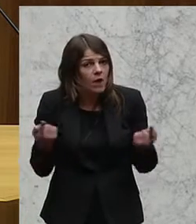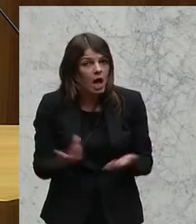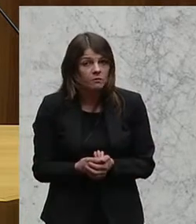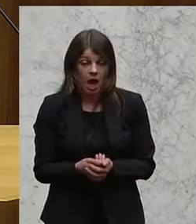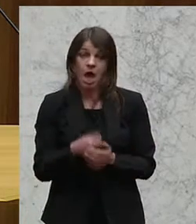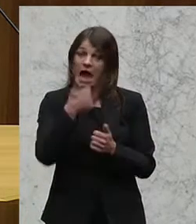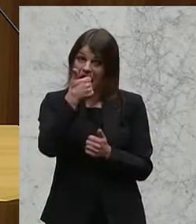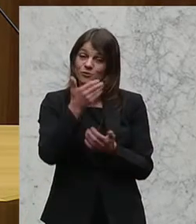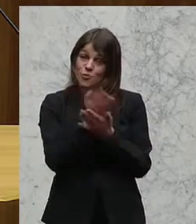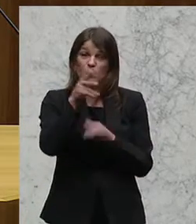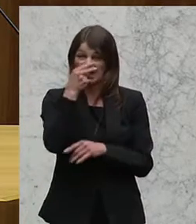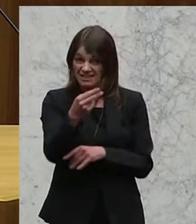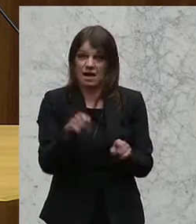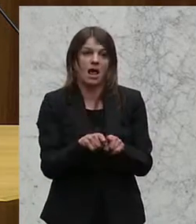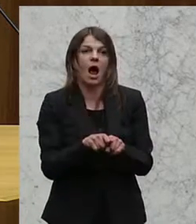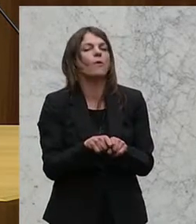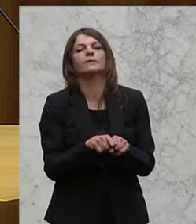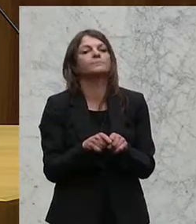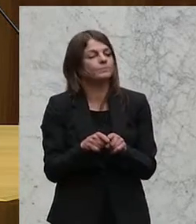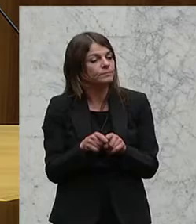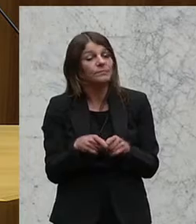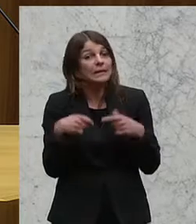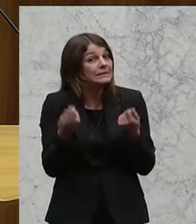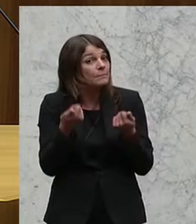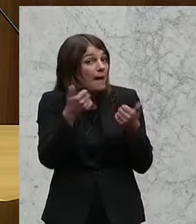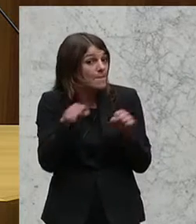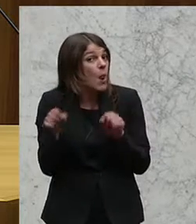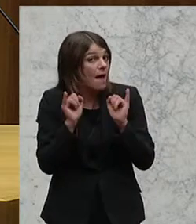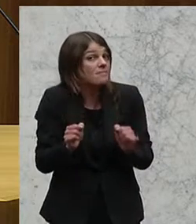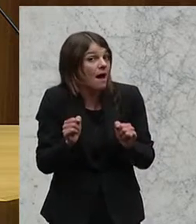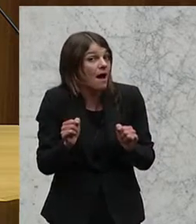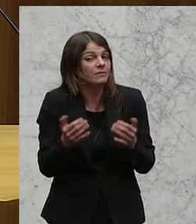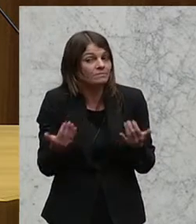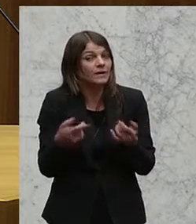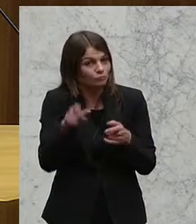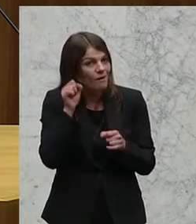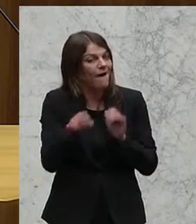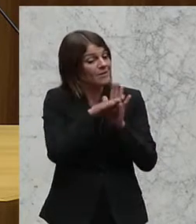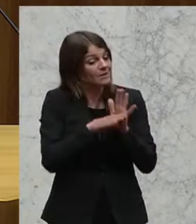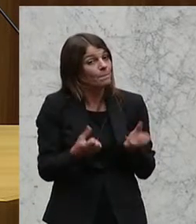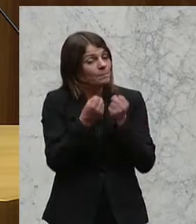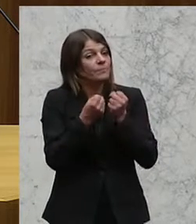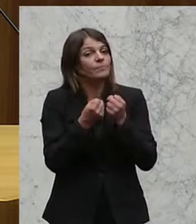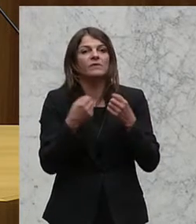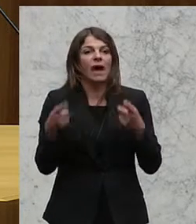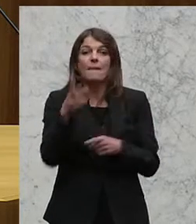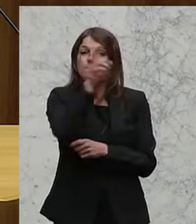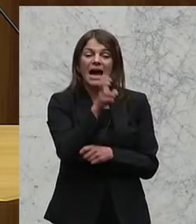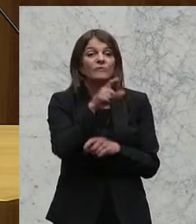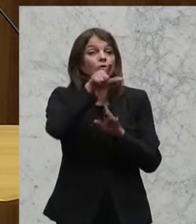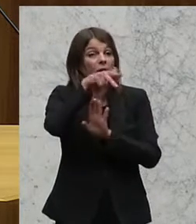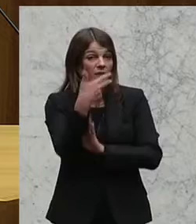Eines hat man schon übersehen, man hätte schon eine Möglichkeit gehabt, logistisch zu reagieren, weil nach §